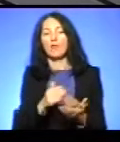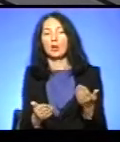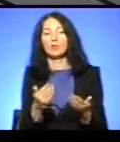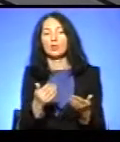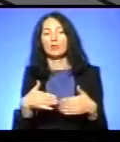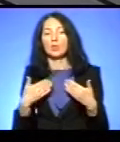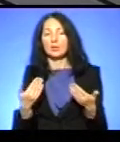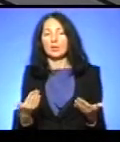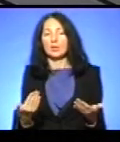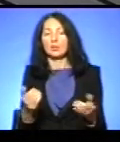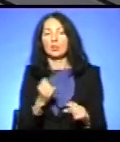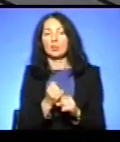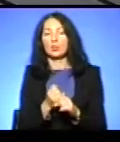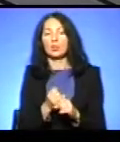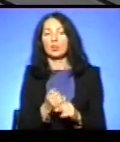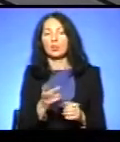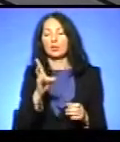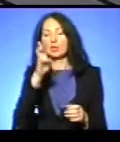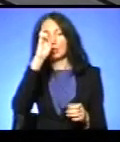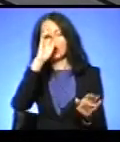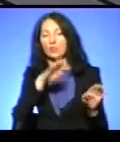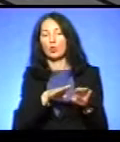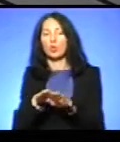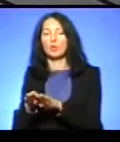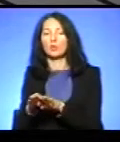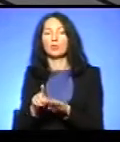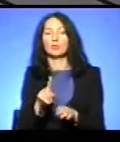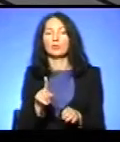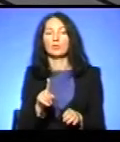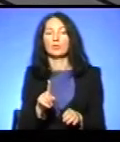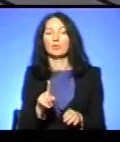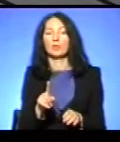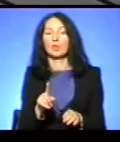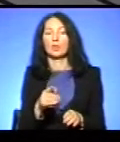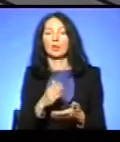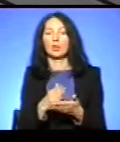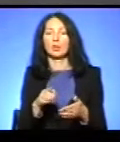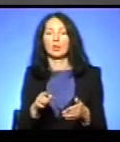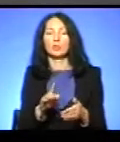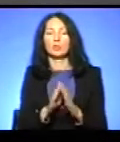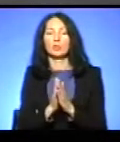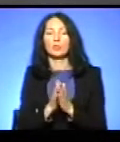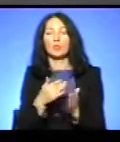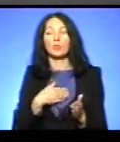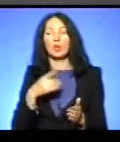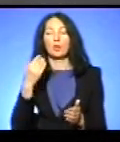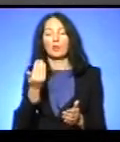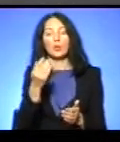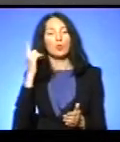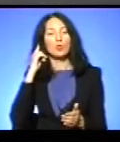звернення можна було б робити на державному рівні, чи муніципальна просила, відносить така ініціатива? Ви почули цифри